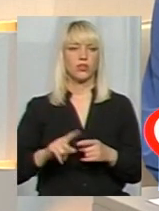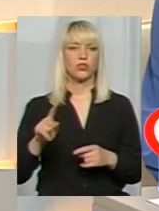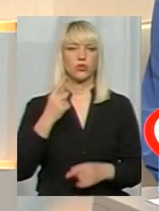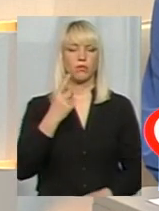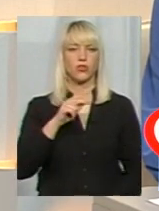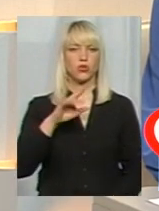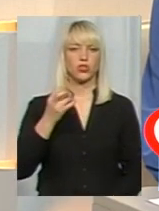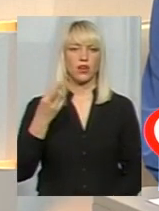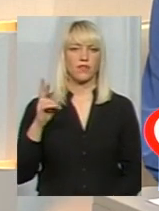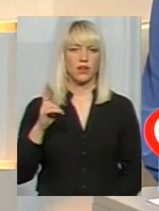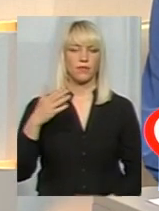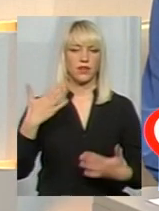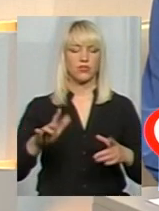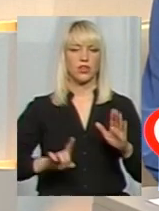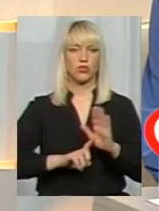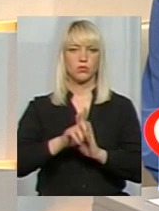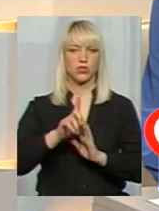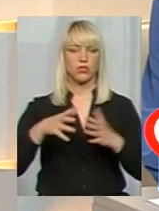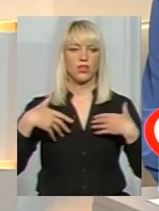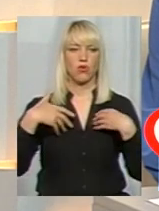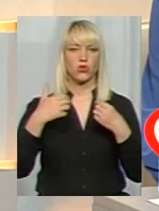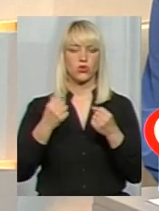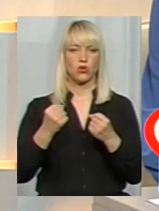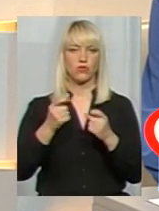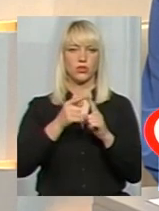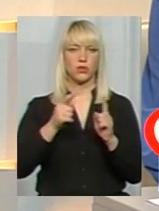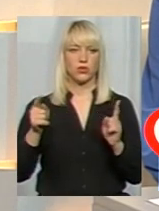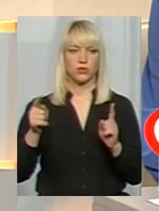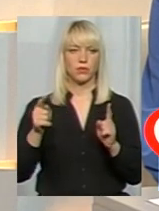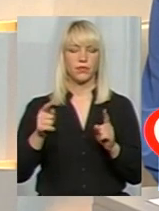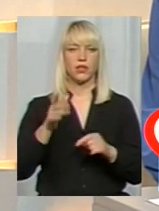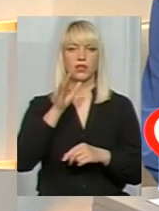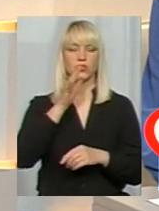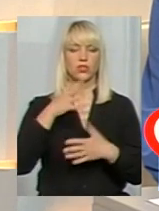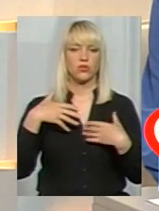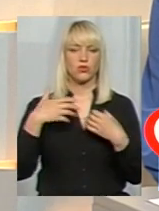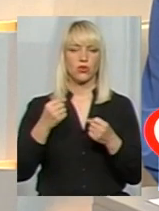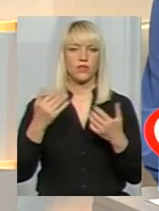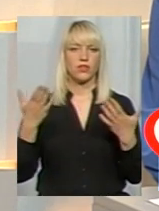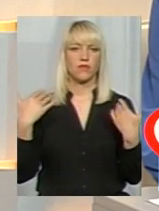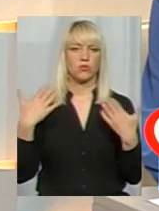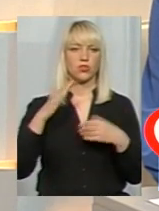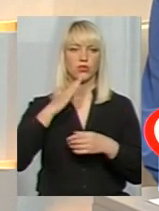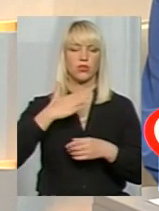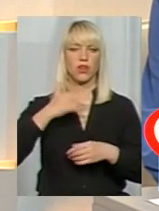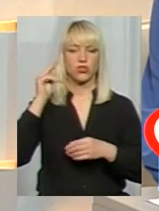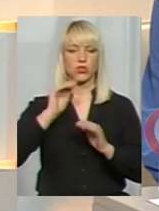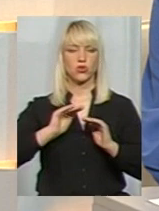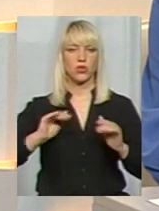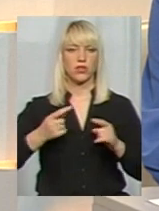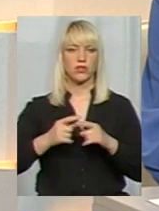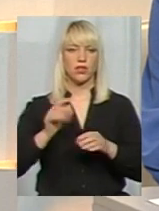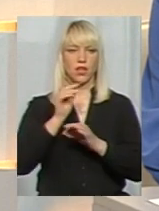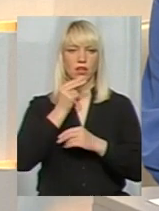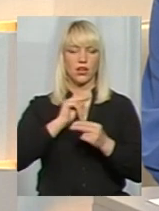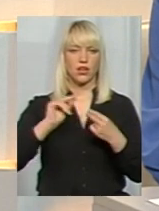червня вже розпочнеться оздоровчий період. Час оздоровлення та відпочинку наших школярів. Це найкраща,